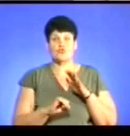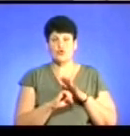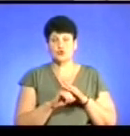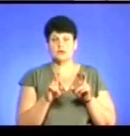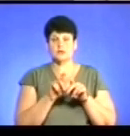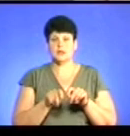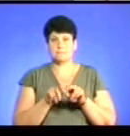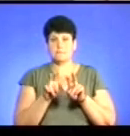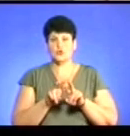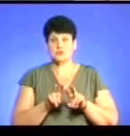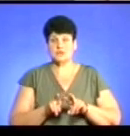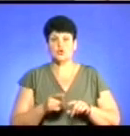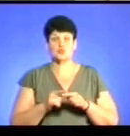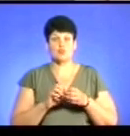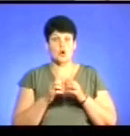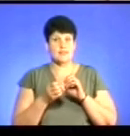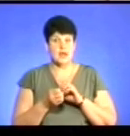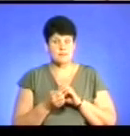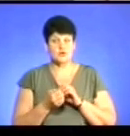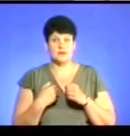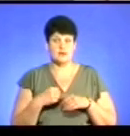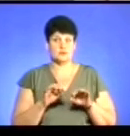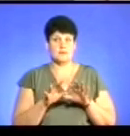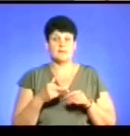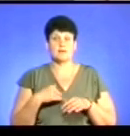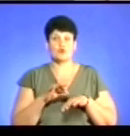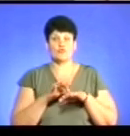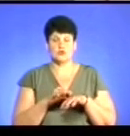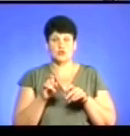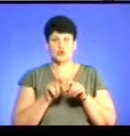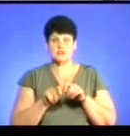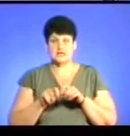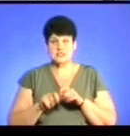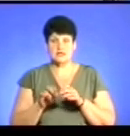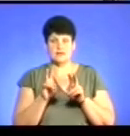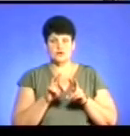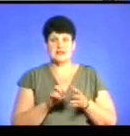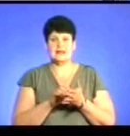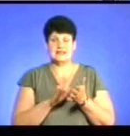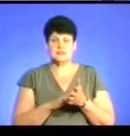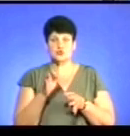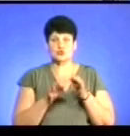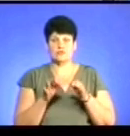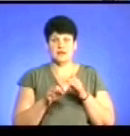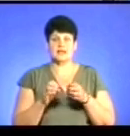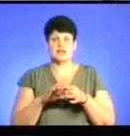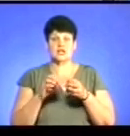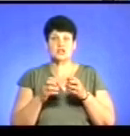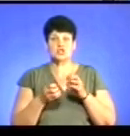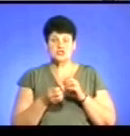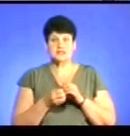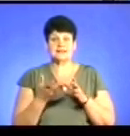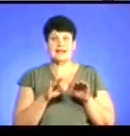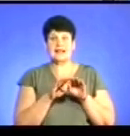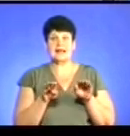досліджували цю проблему. І я цитую, «Ми проводили дослідження, аналізуючи реєстр судових рішень, згідно яких експерти прийшли до висновку,